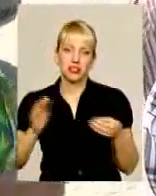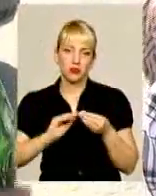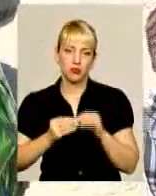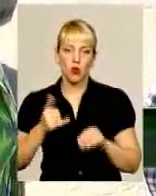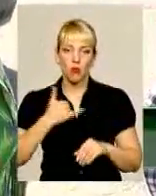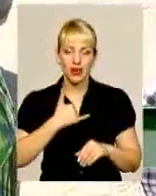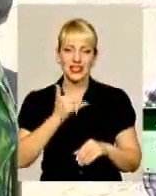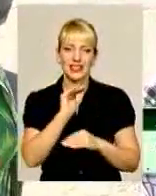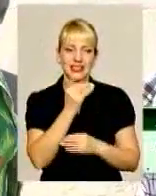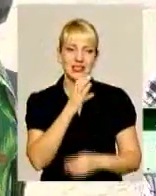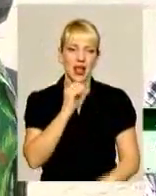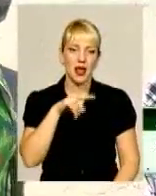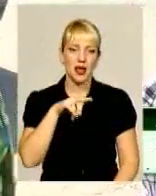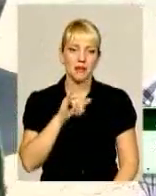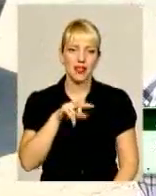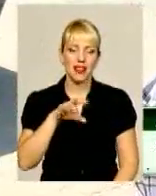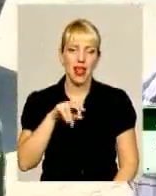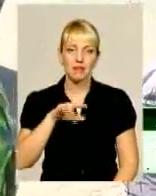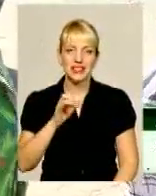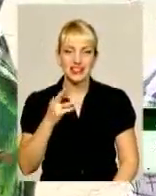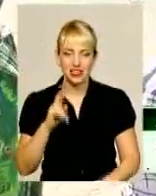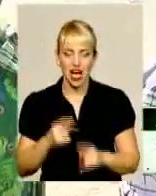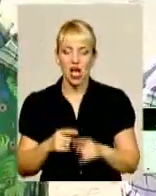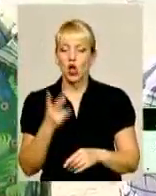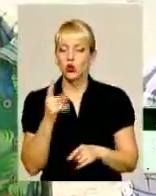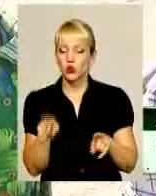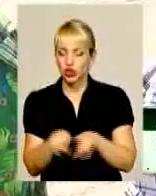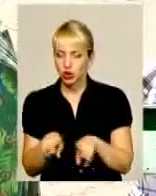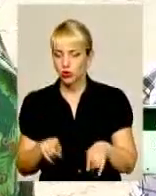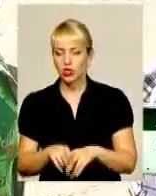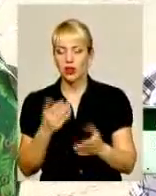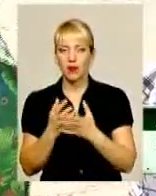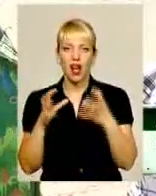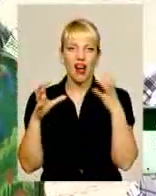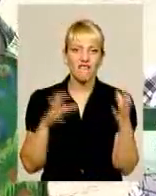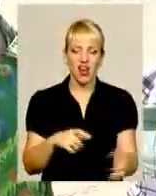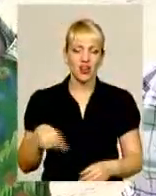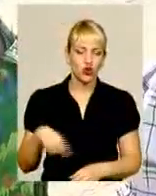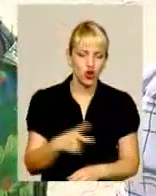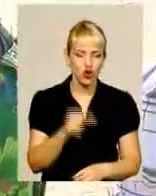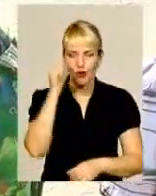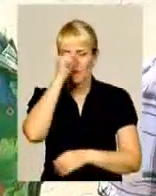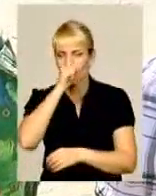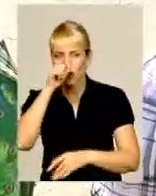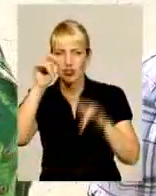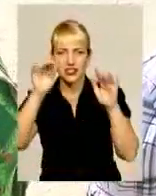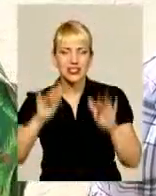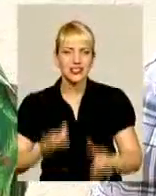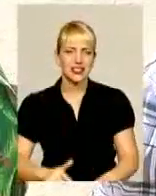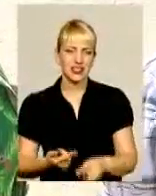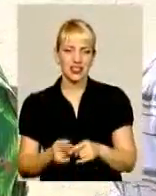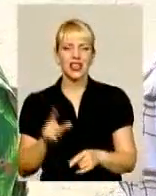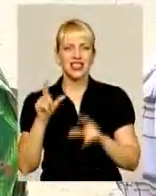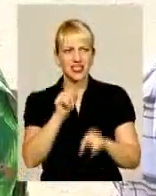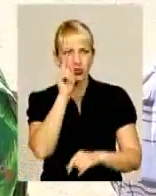епілепсія, другий теж будуть їхати на автобусі, аварія, дорога, морози, сніги. Їдуть туди в